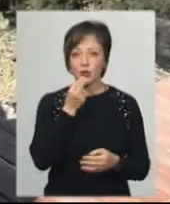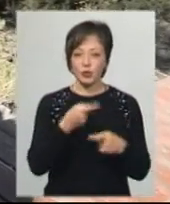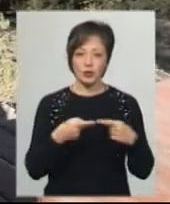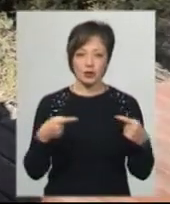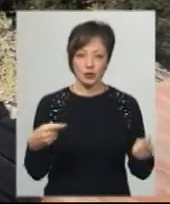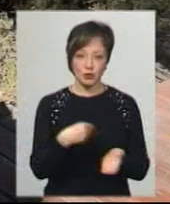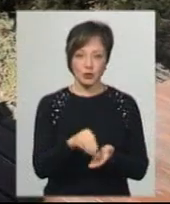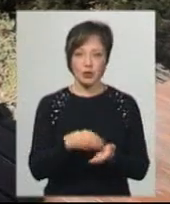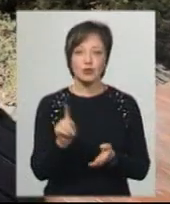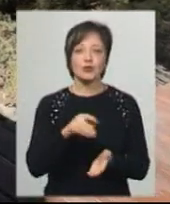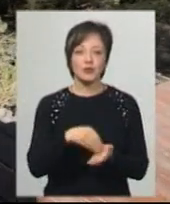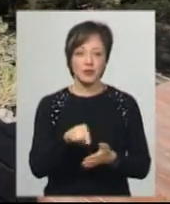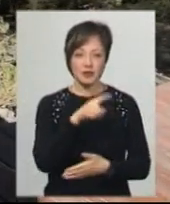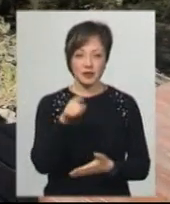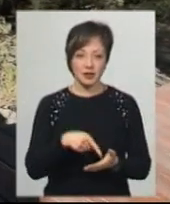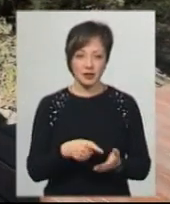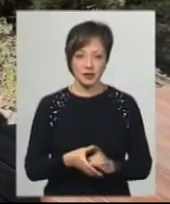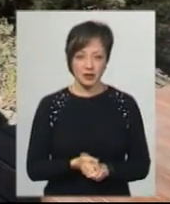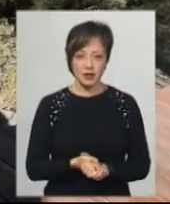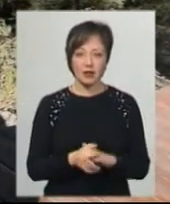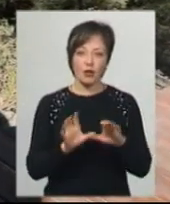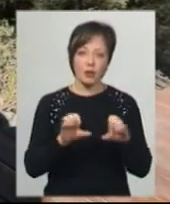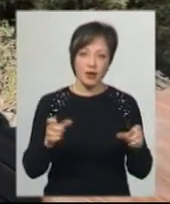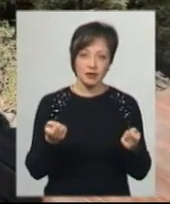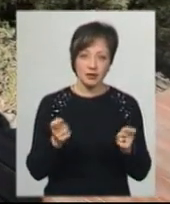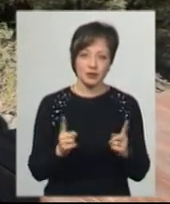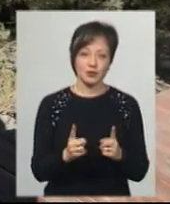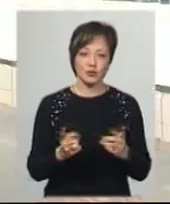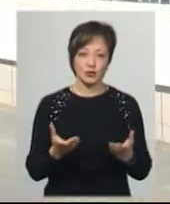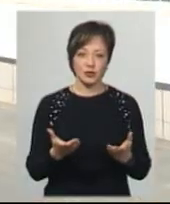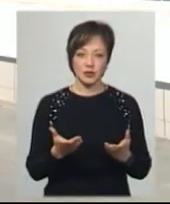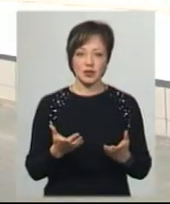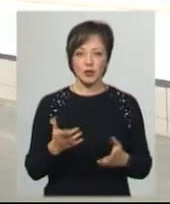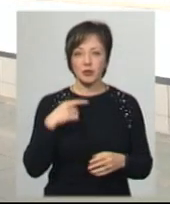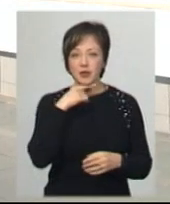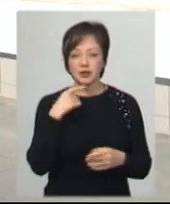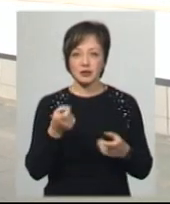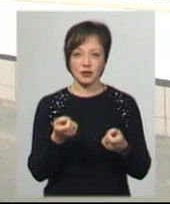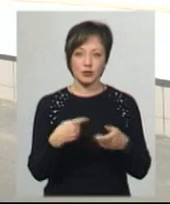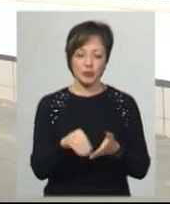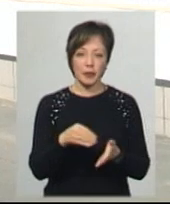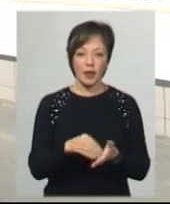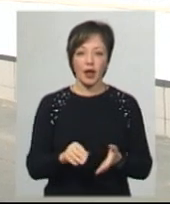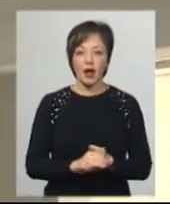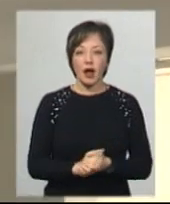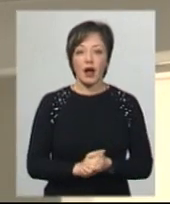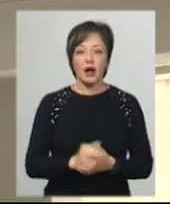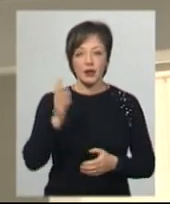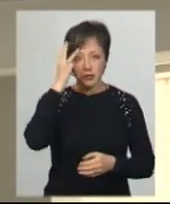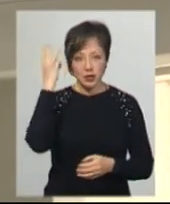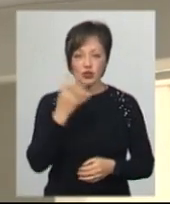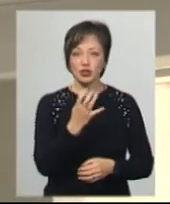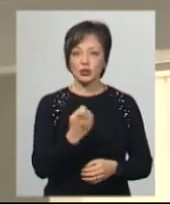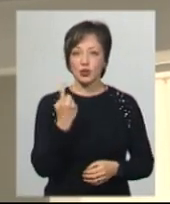вагні. А що купувала? Долку, сочок, колбаски. Я хочу сілейку взяти. На Хмельниччині статус пенсіонера має 401